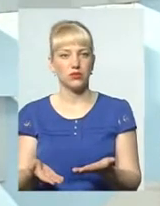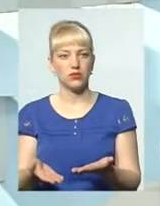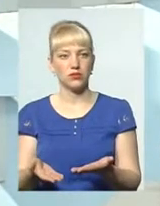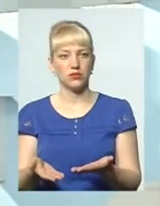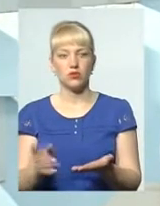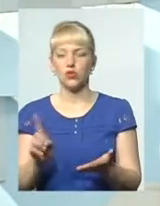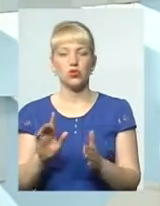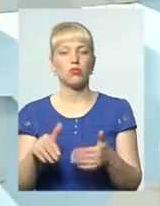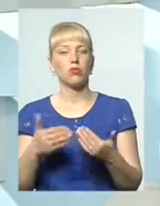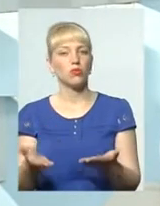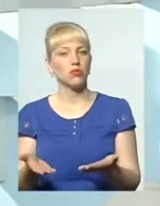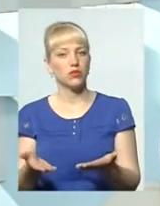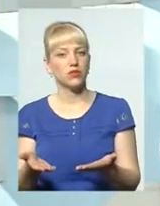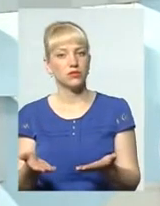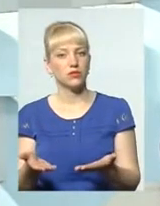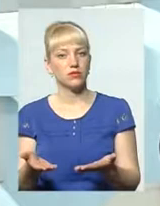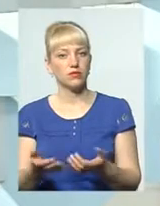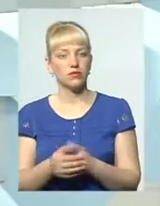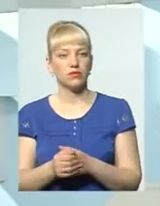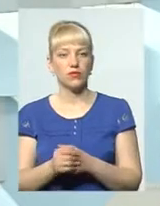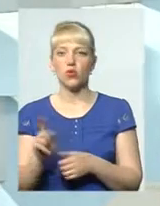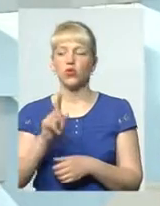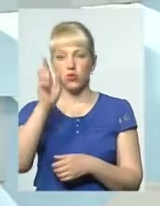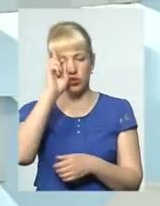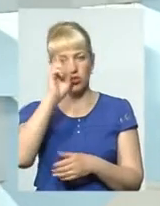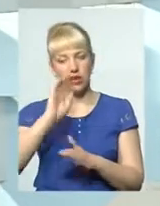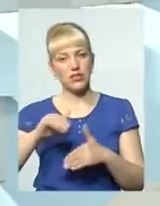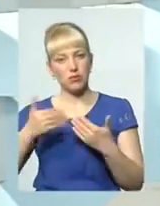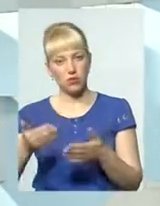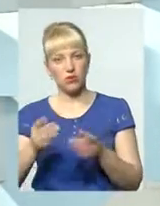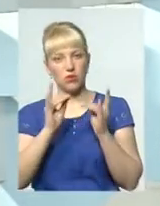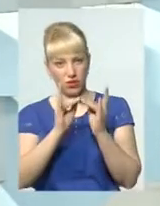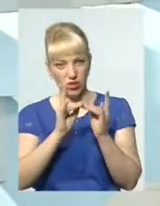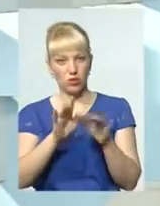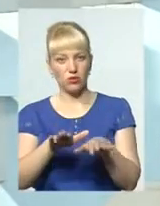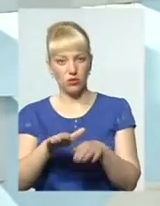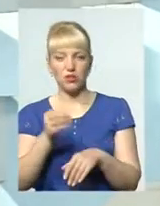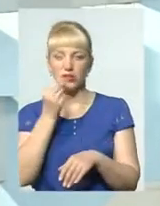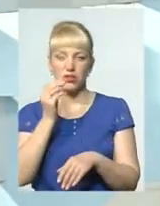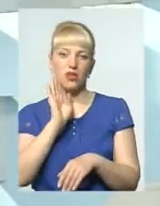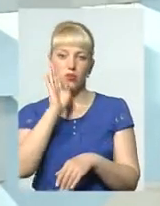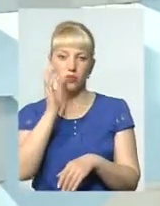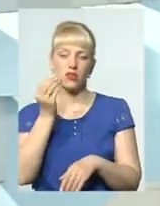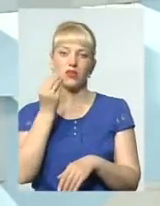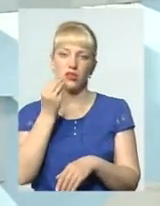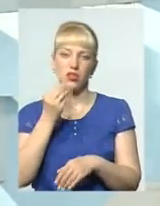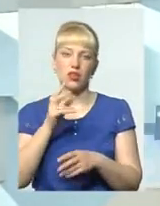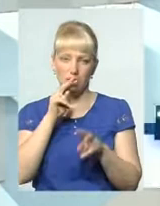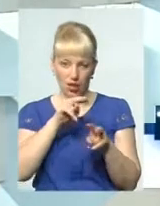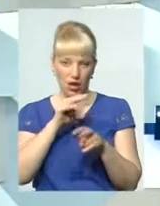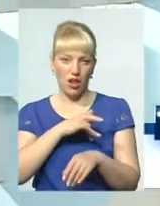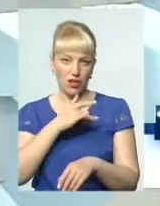Що пропонується? Що держава запропонує? Ліжко, місце, сніданок, обід, вечерю і наглядання за ним?